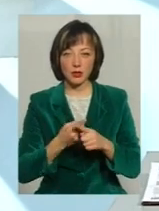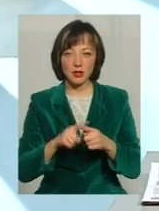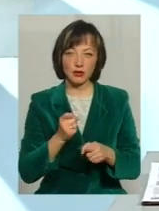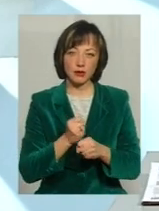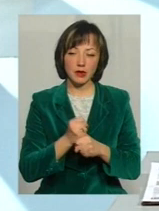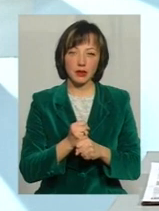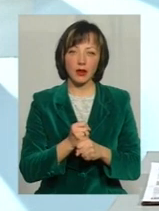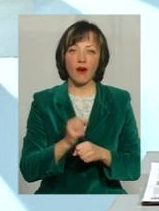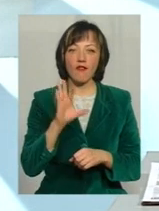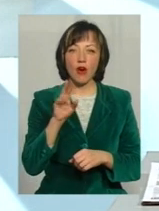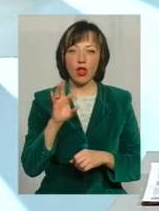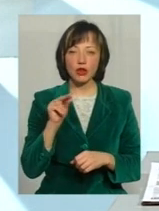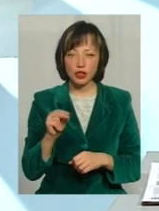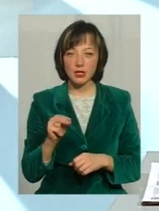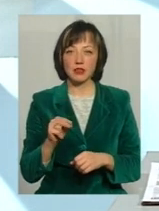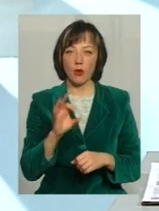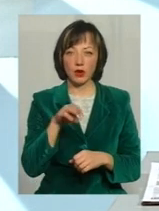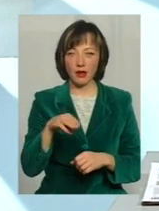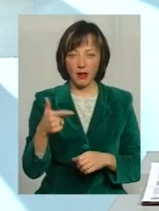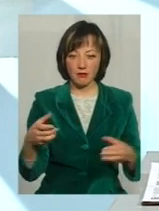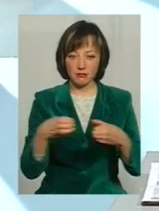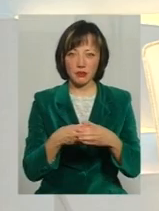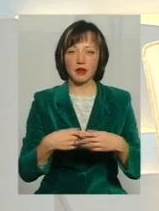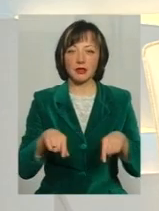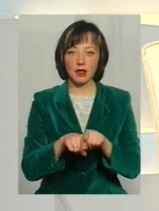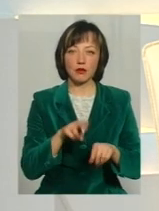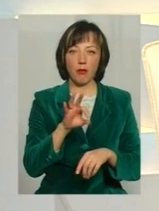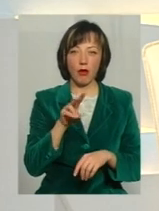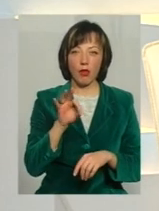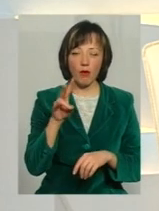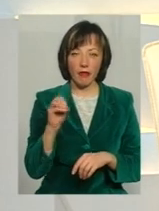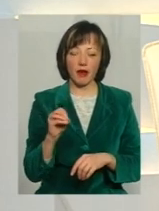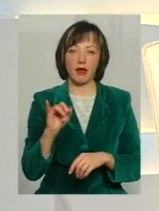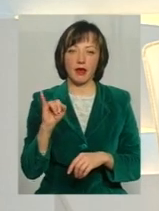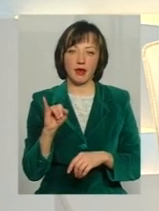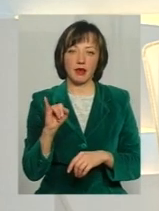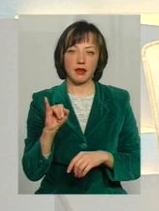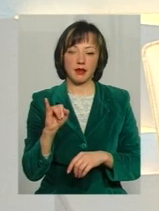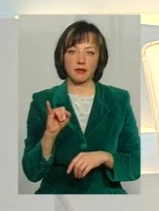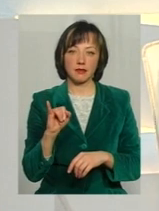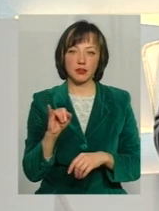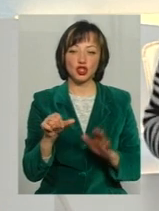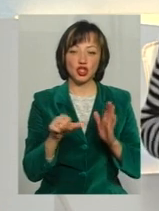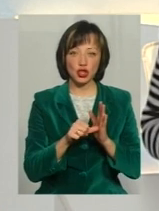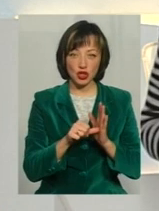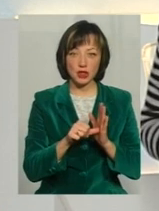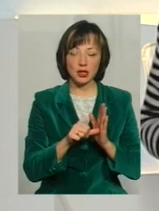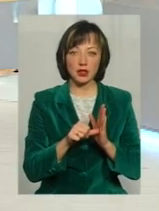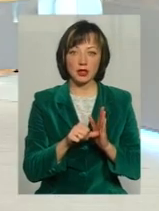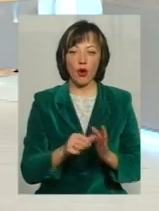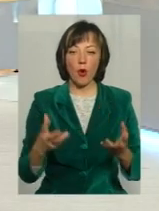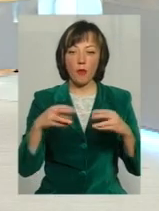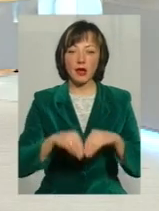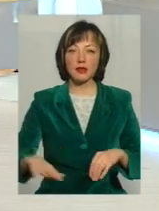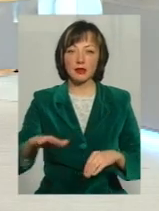В Волочиській об'єднаній територіальній громаді теж полонне І, по суті, шість об